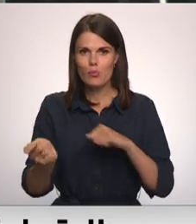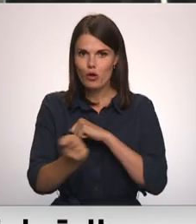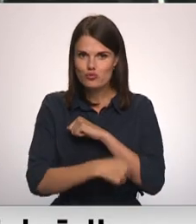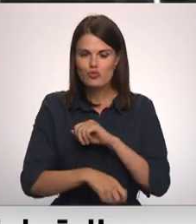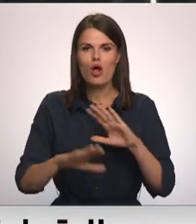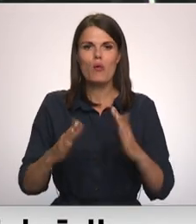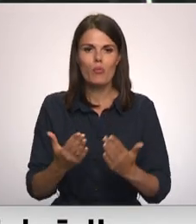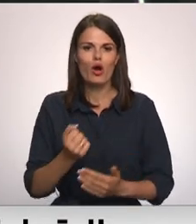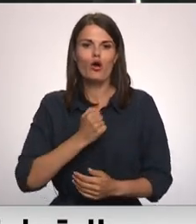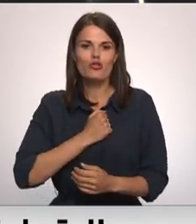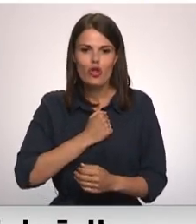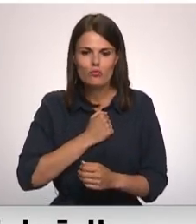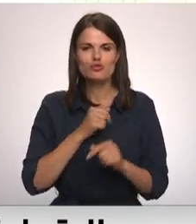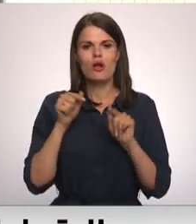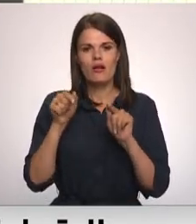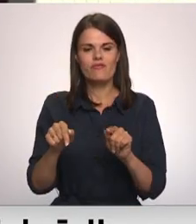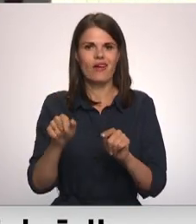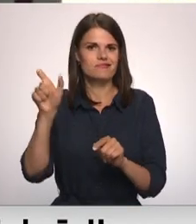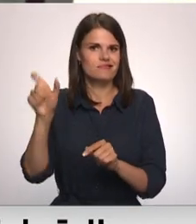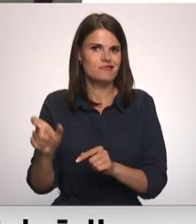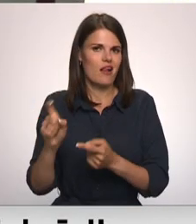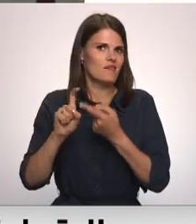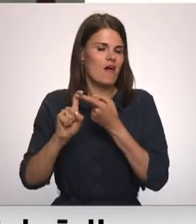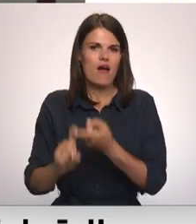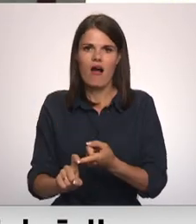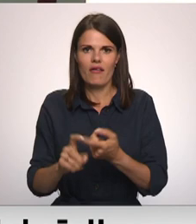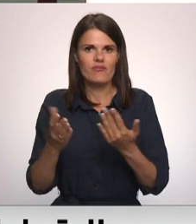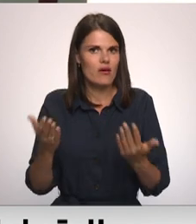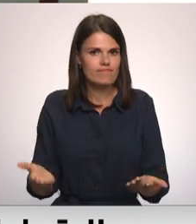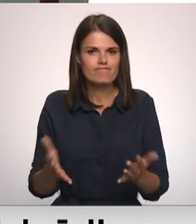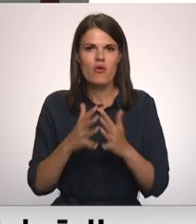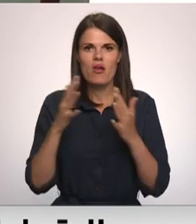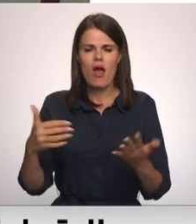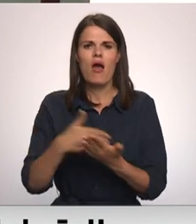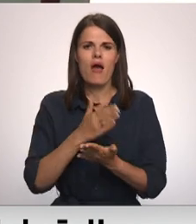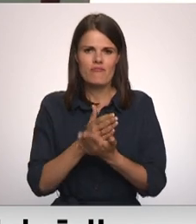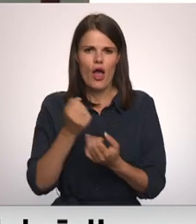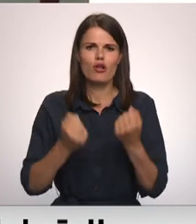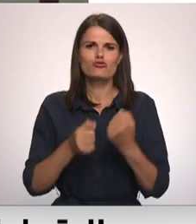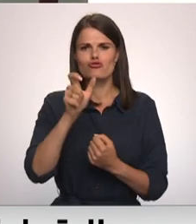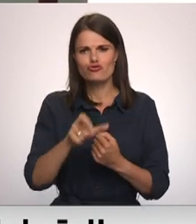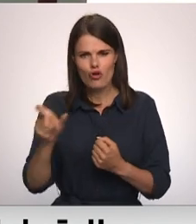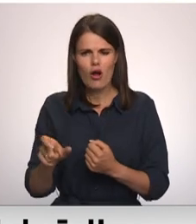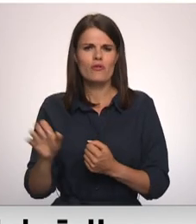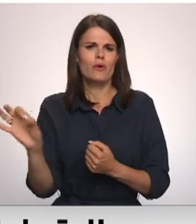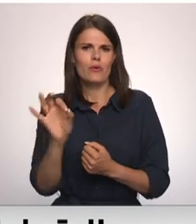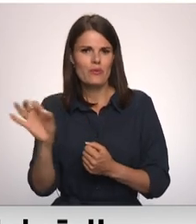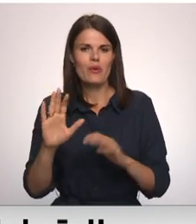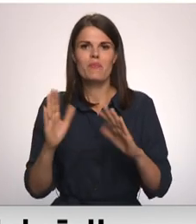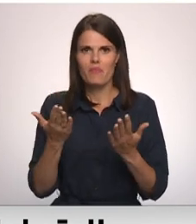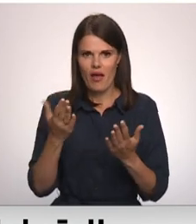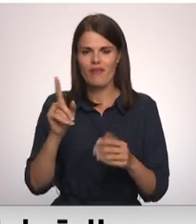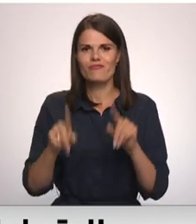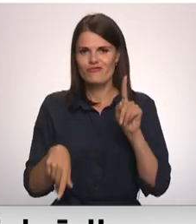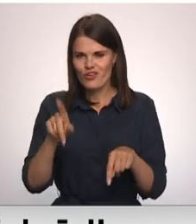diemžēl tas ir cilvēksais faktors. Lielākā daļa ir normāli, bet ir tādi, kas